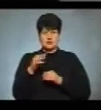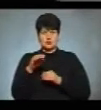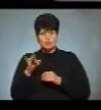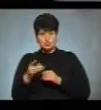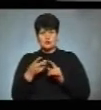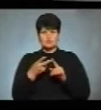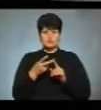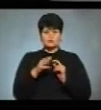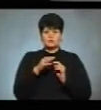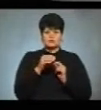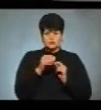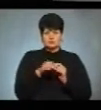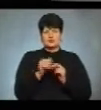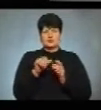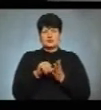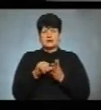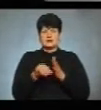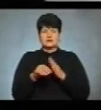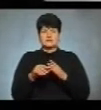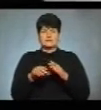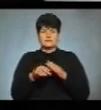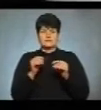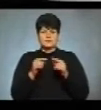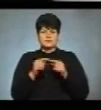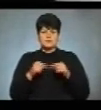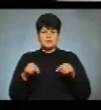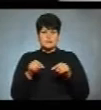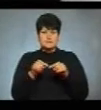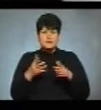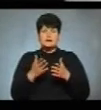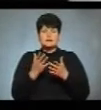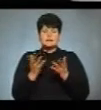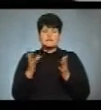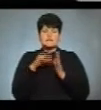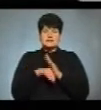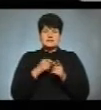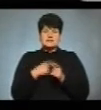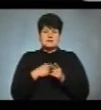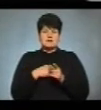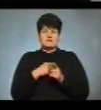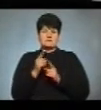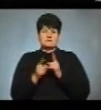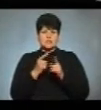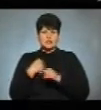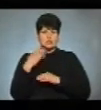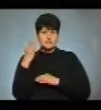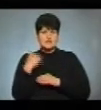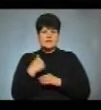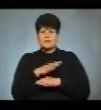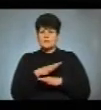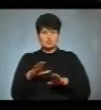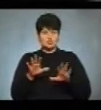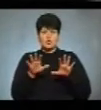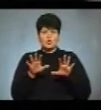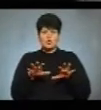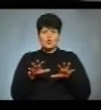був членом дільничної комісії, але зараз винається ситуація, що потрібно внести себе в списки на зміну місця голосування, тому що я не буду голосувати